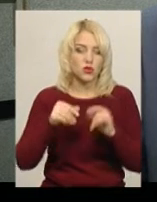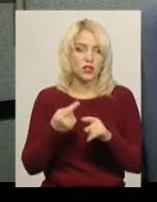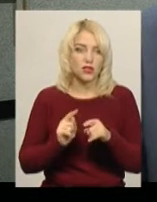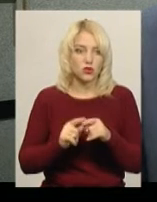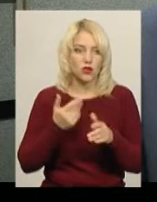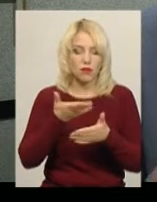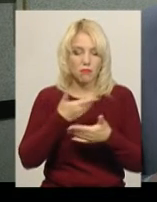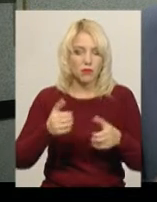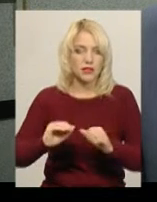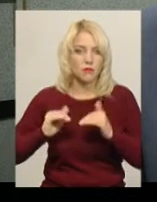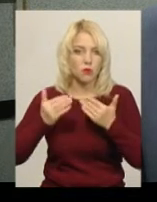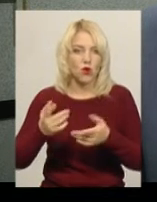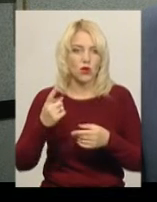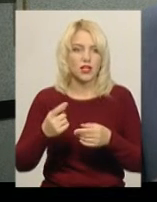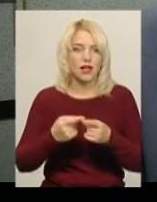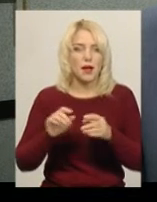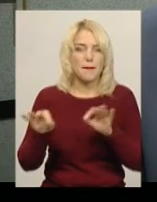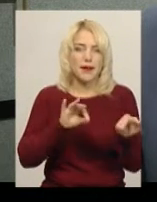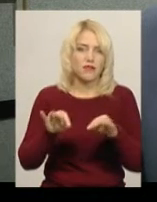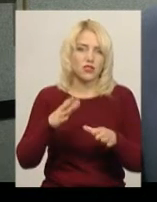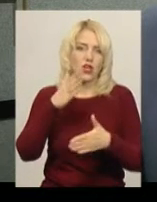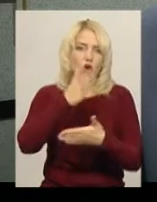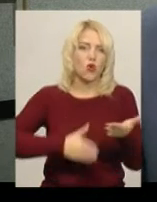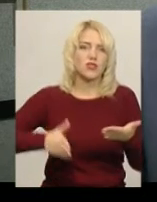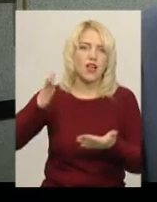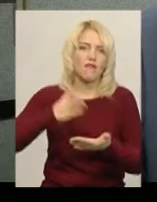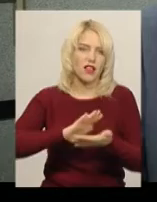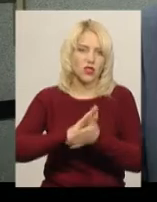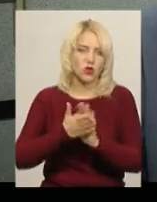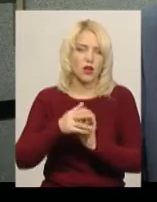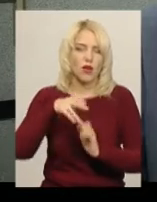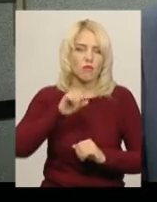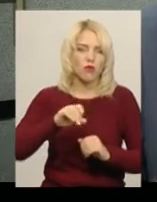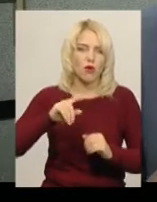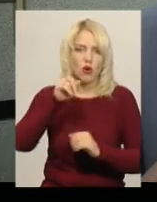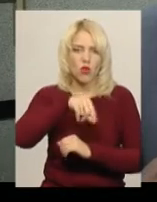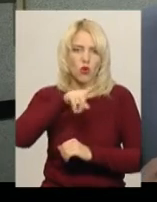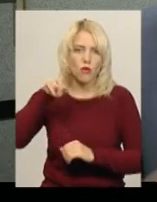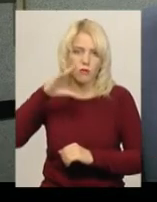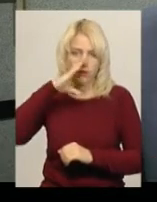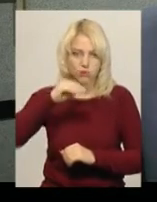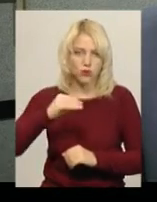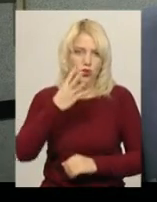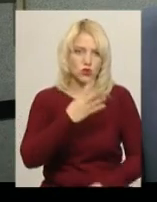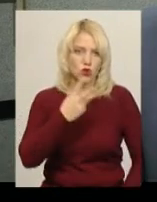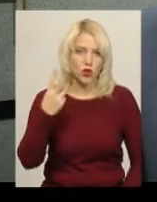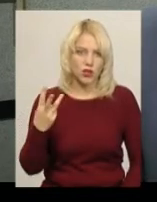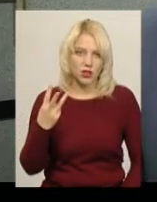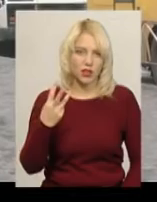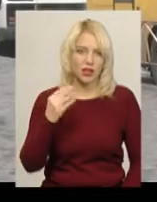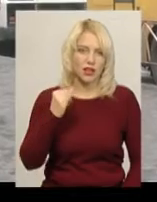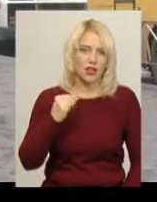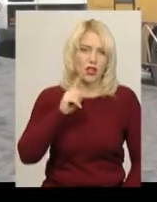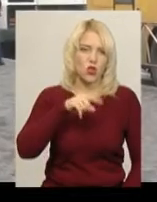вийшли з пропозицією з одним із перевізниками розірвати договір на перевезення. Це по 43-му і 9-му